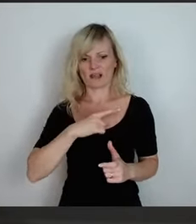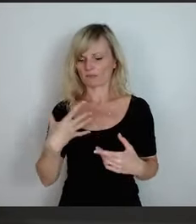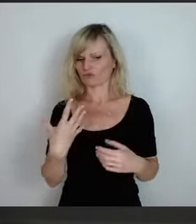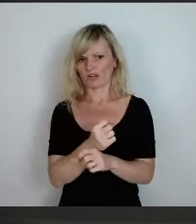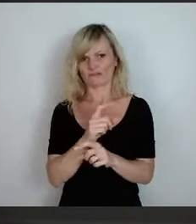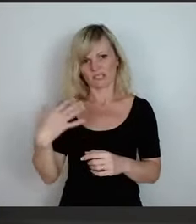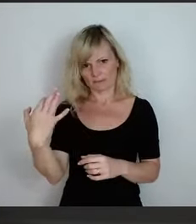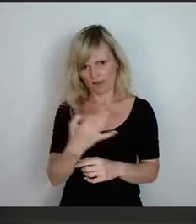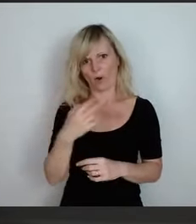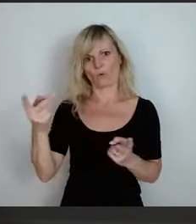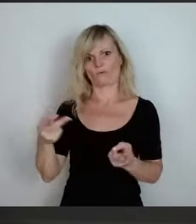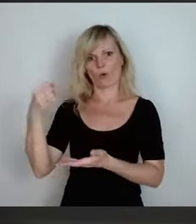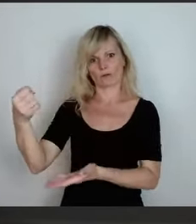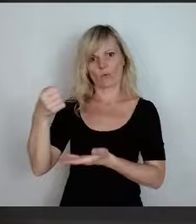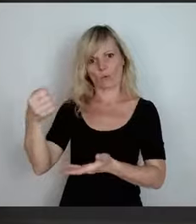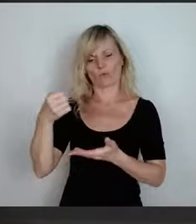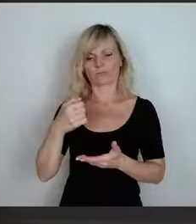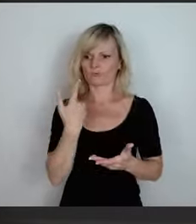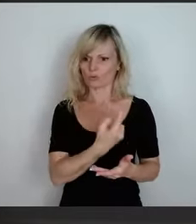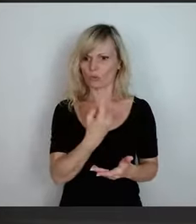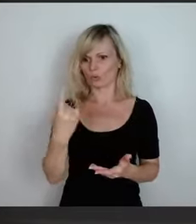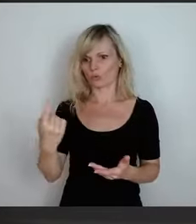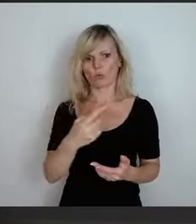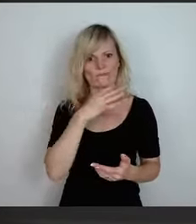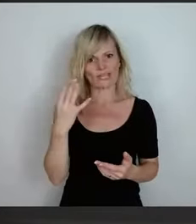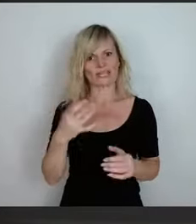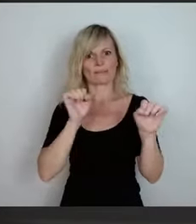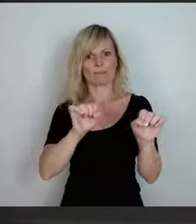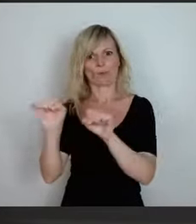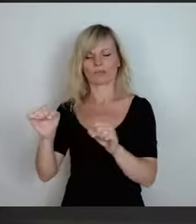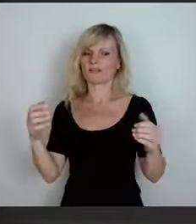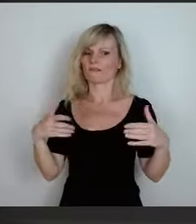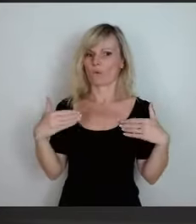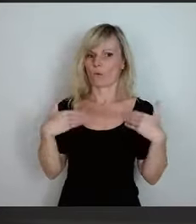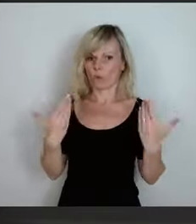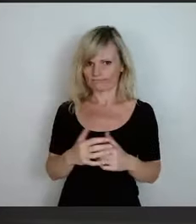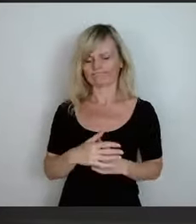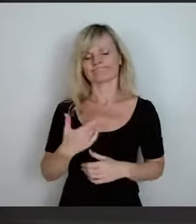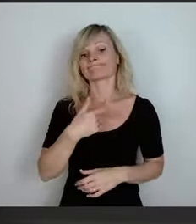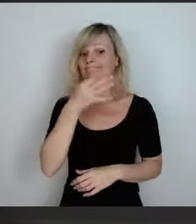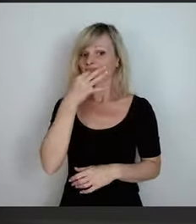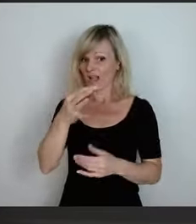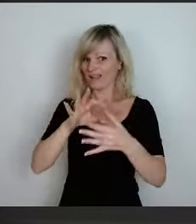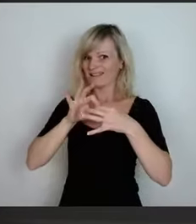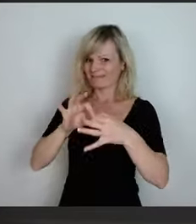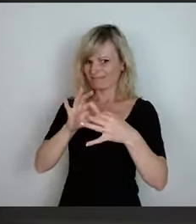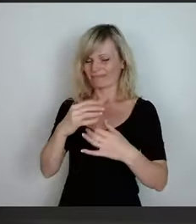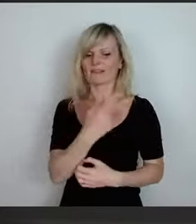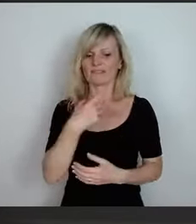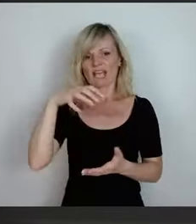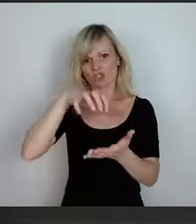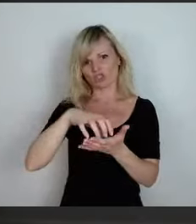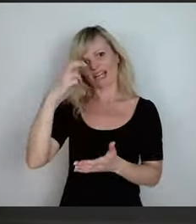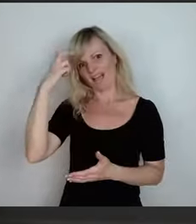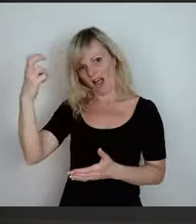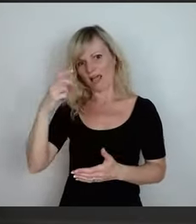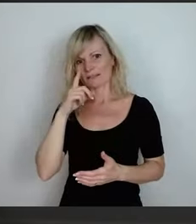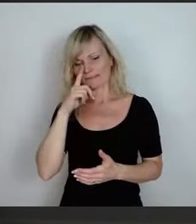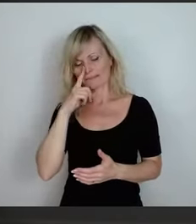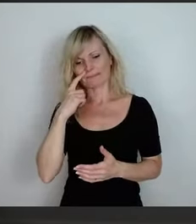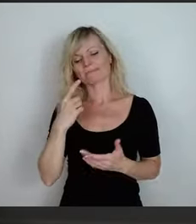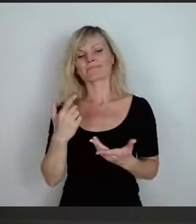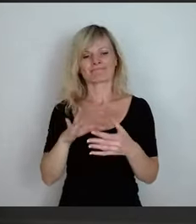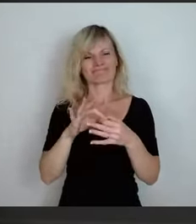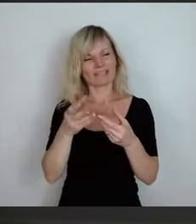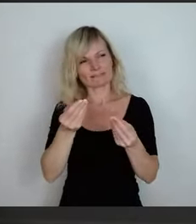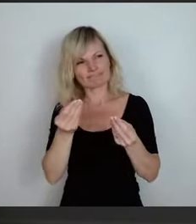Ich freue mich darüber. Ich habe eine Frage dazu. Wir beschäftigen uns im Stadtrat oder stehen kurz vor der Auftragsvergabe